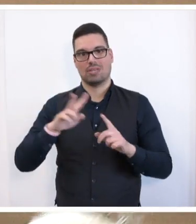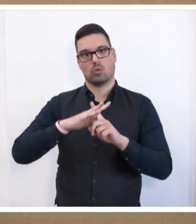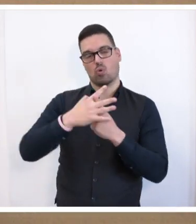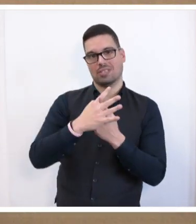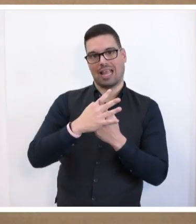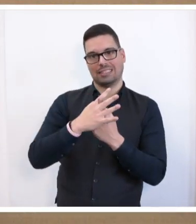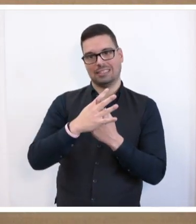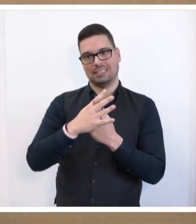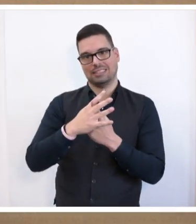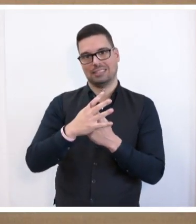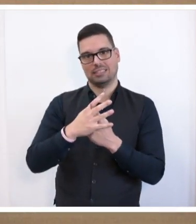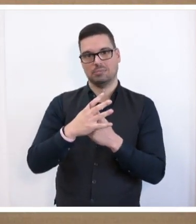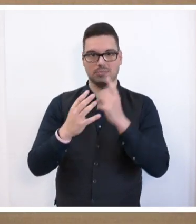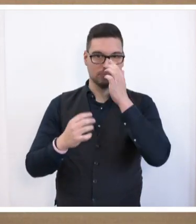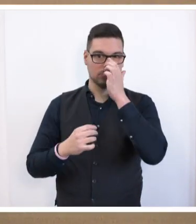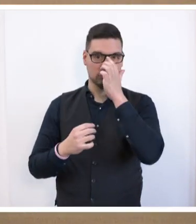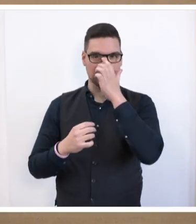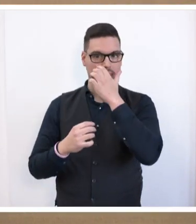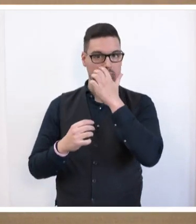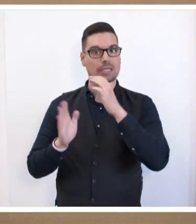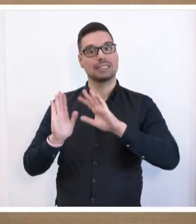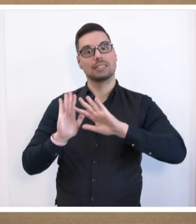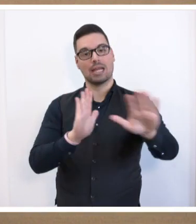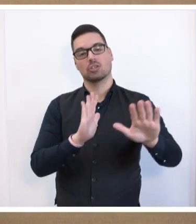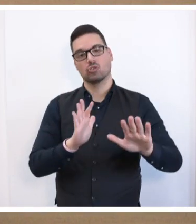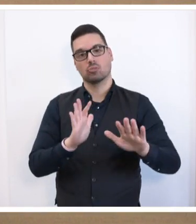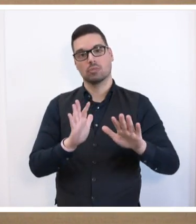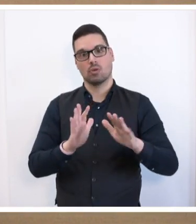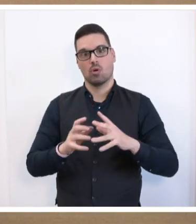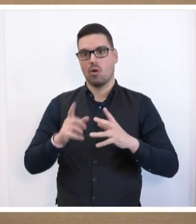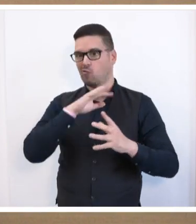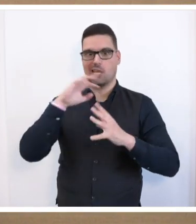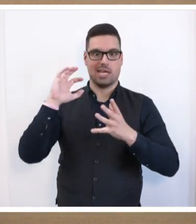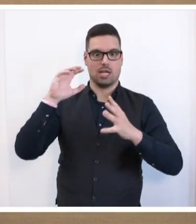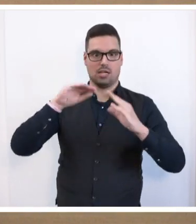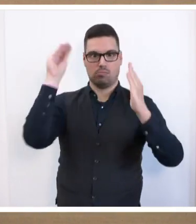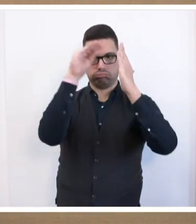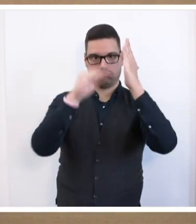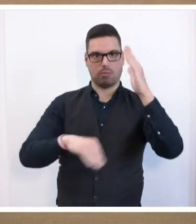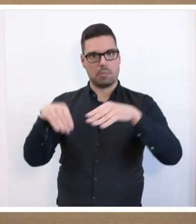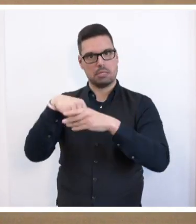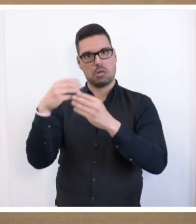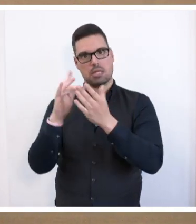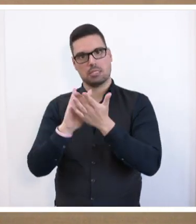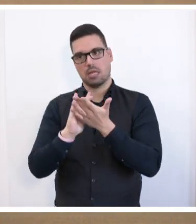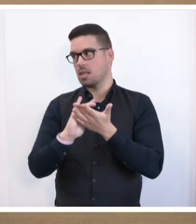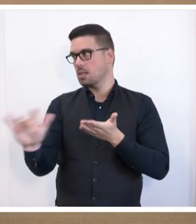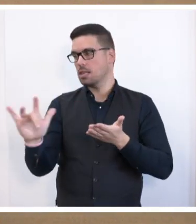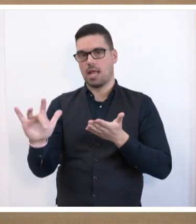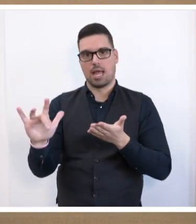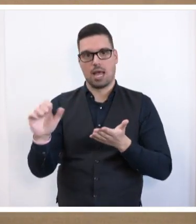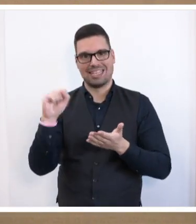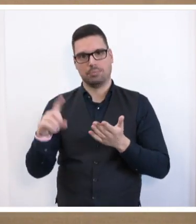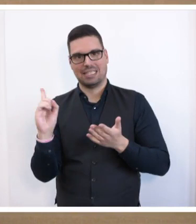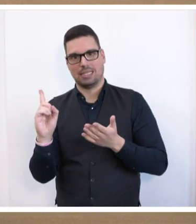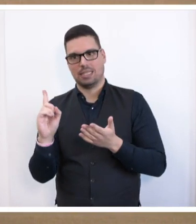einzuordnen. Der ist jetzt nachgeschobene, wortgewaltige, dafür umso inhaltsleere SPD-Antrag